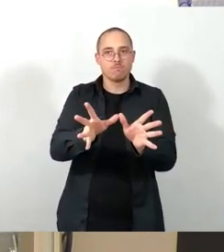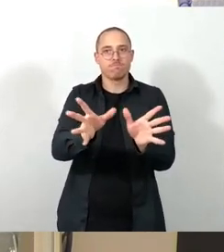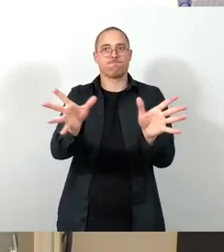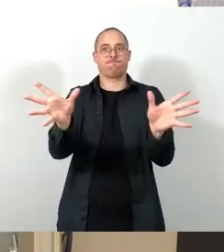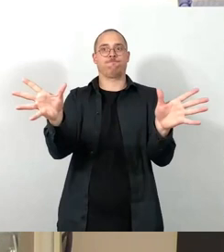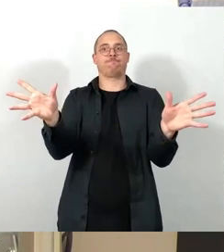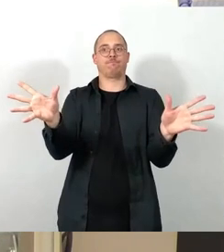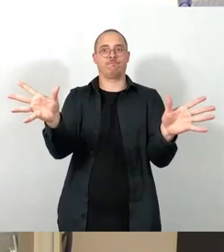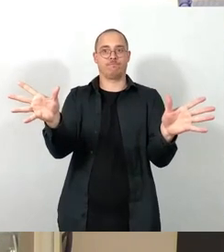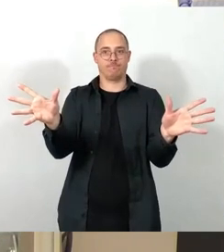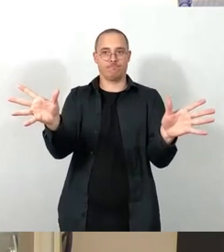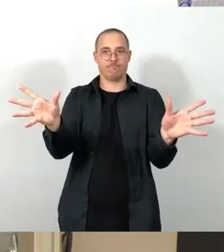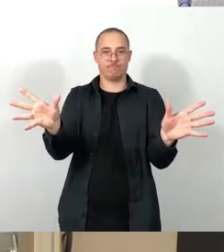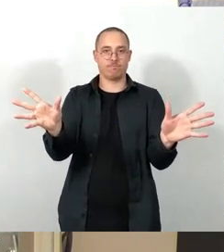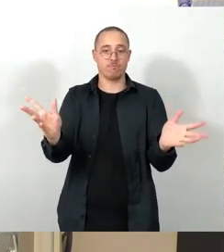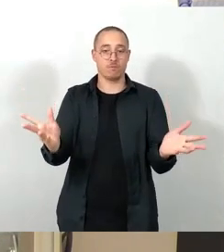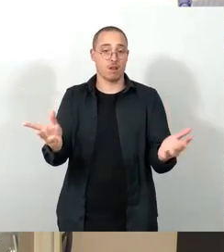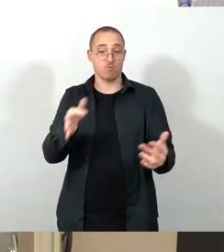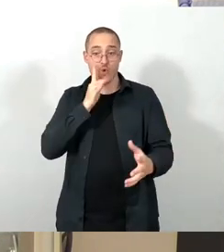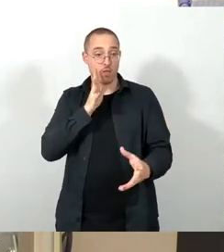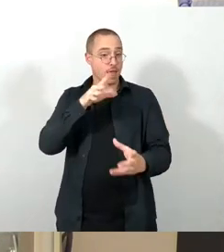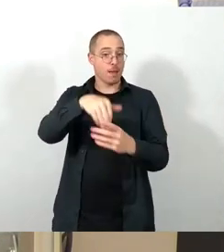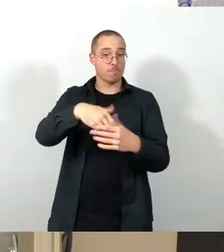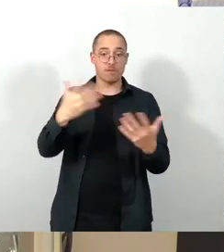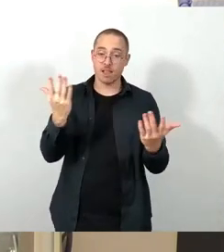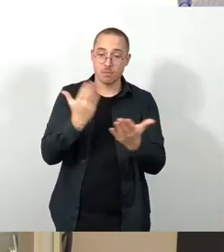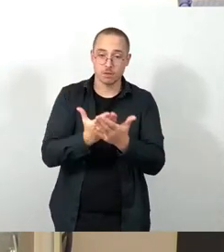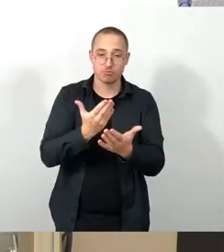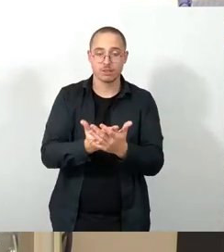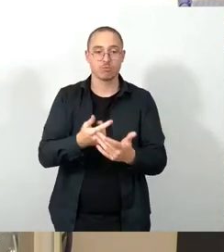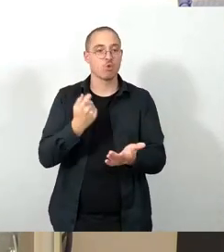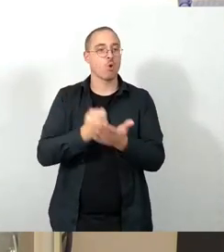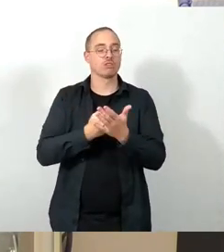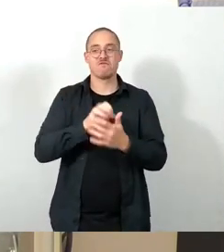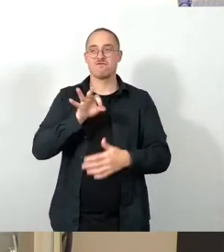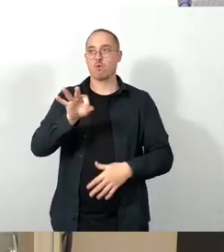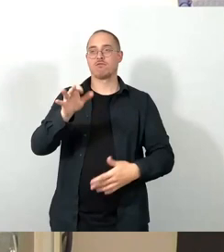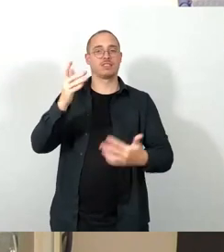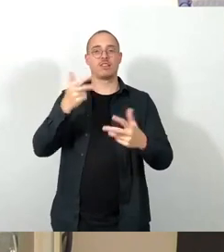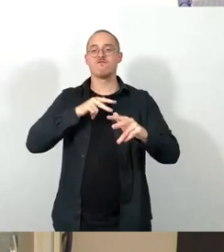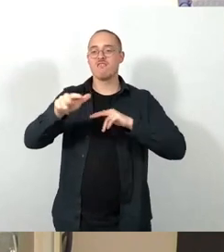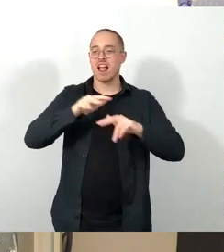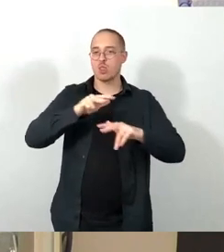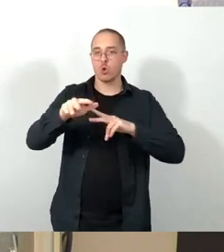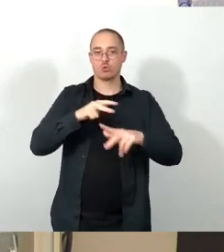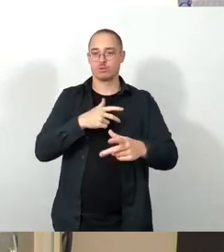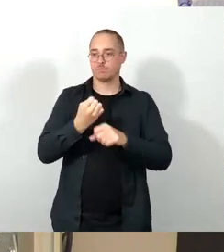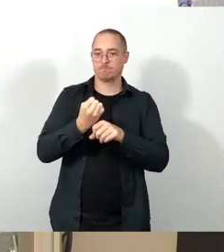Bestandteil ist, sind Kosten, die für Verwaltungsakte entstehen, die